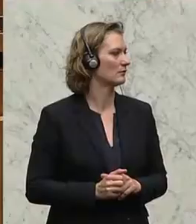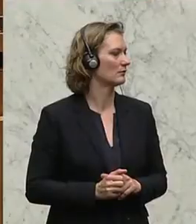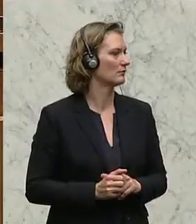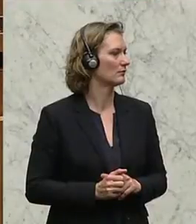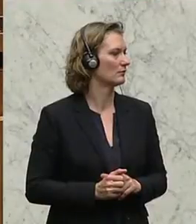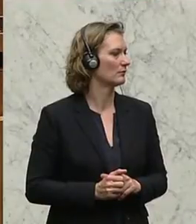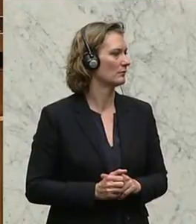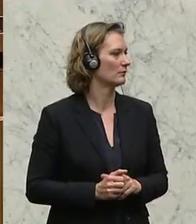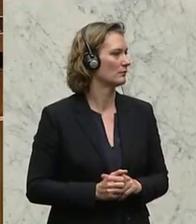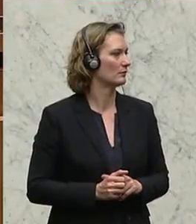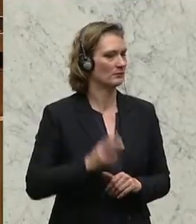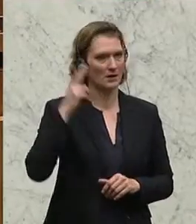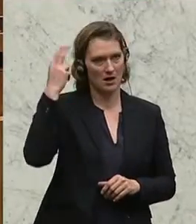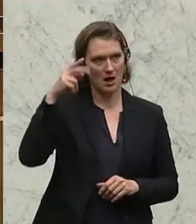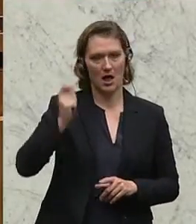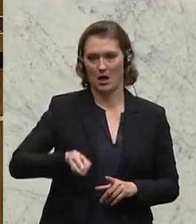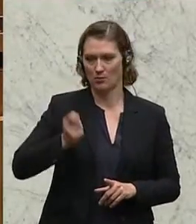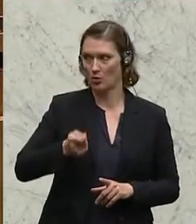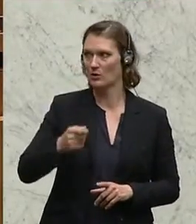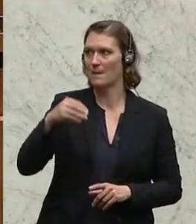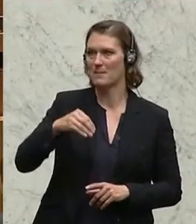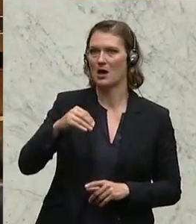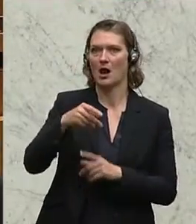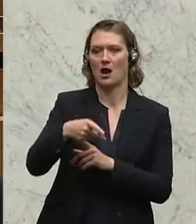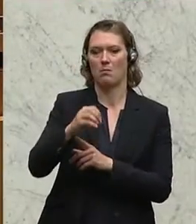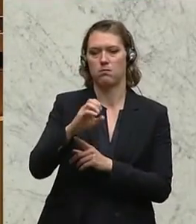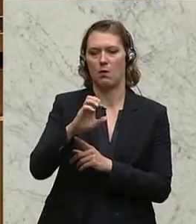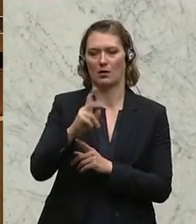Nächster Redner ist Michael Pock von den NEOS.